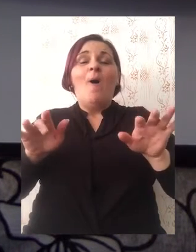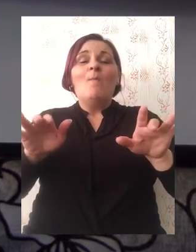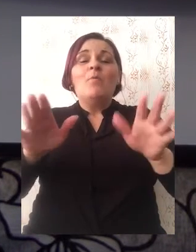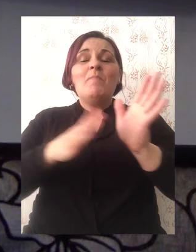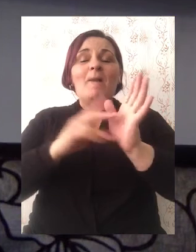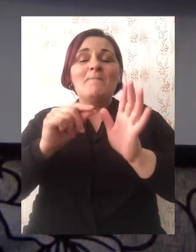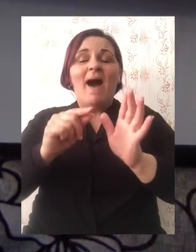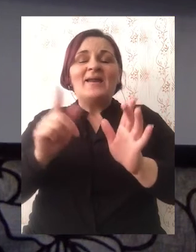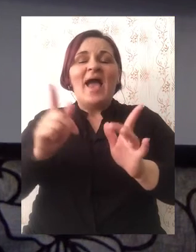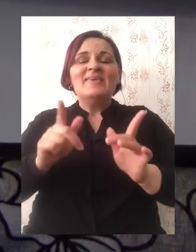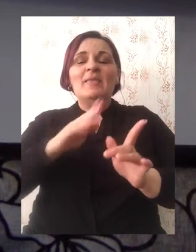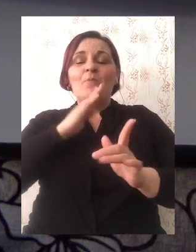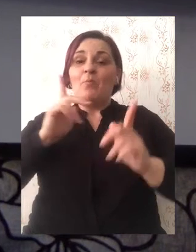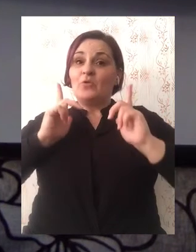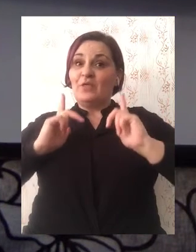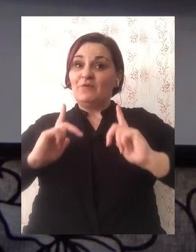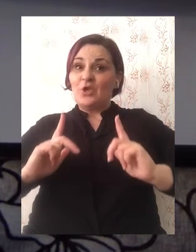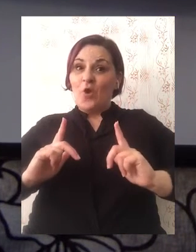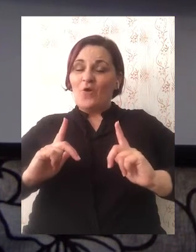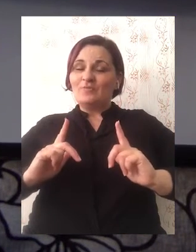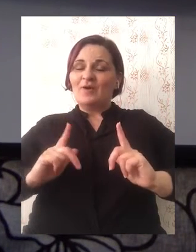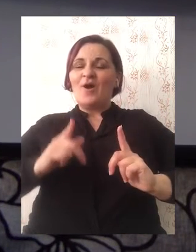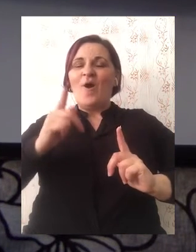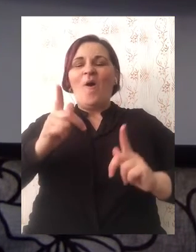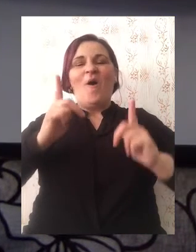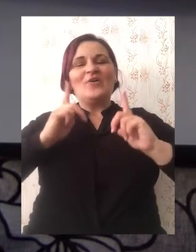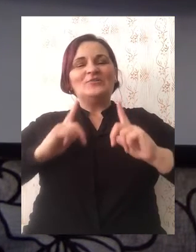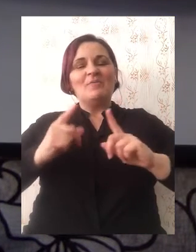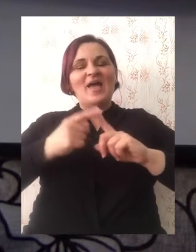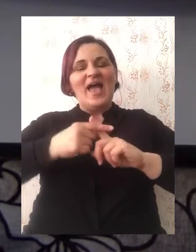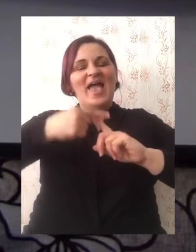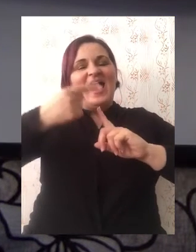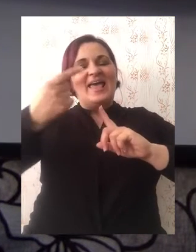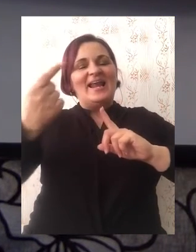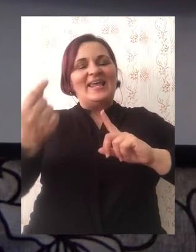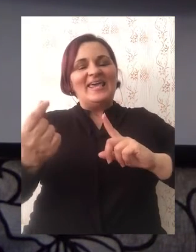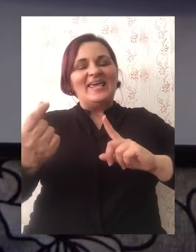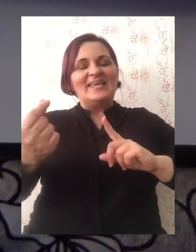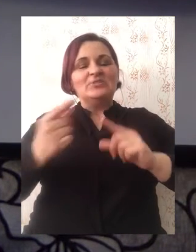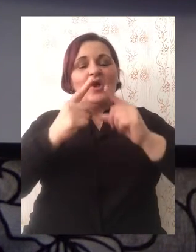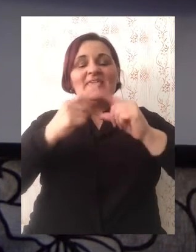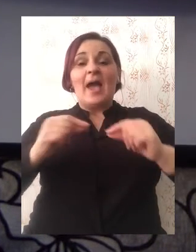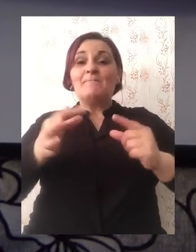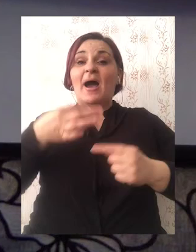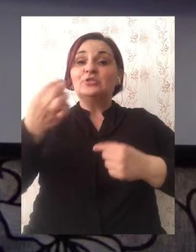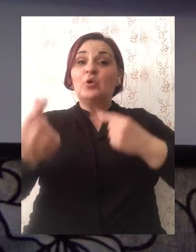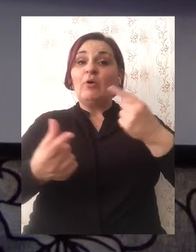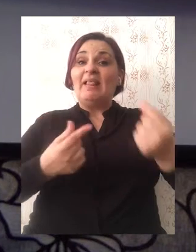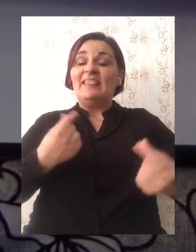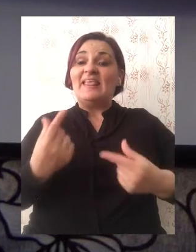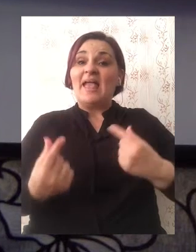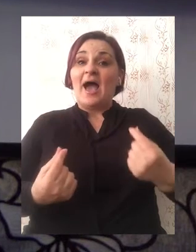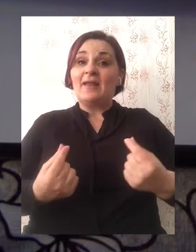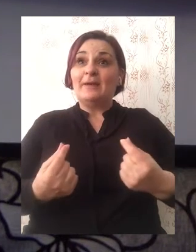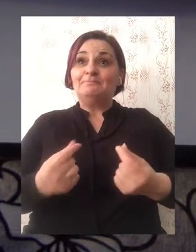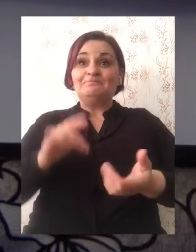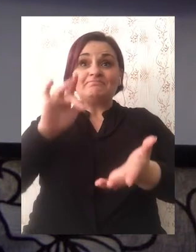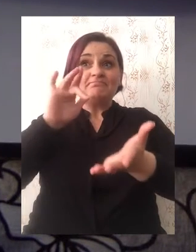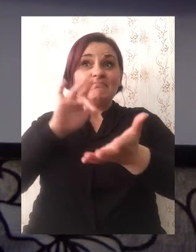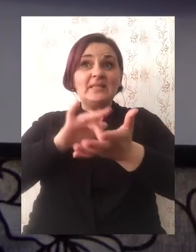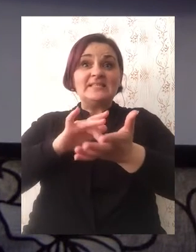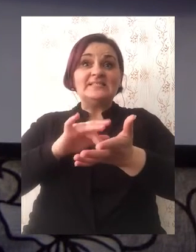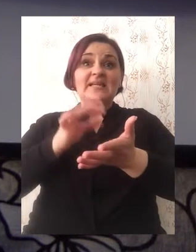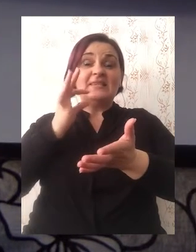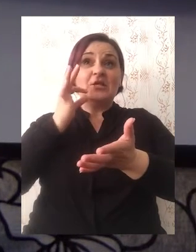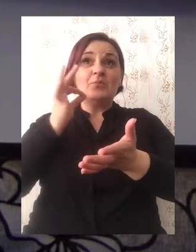podnevni odmor. Ona se najradije odmara na listu Japanskog ljiljana. Sredinom